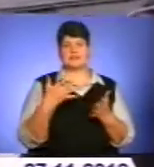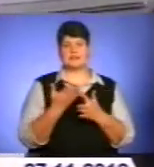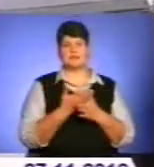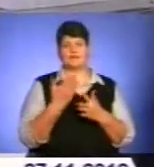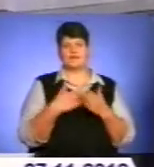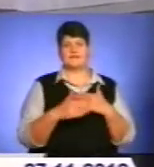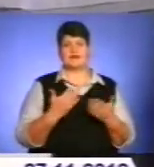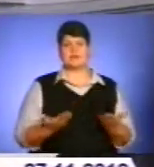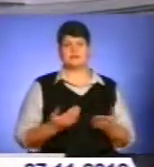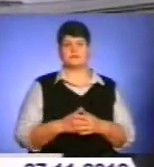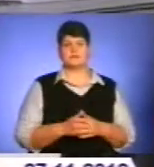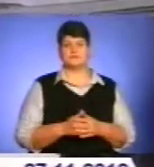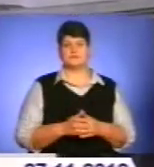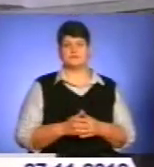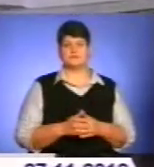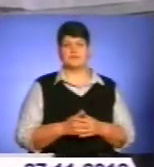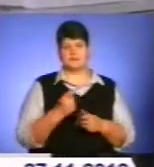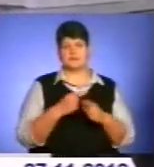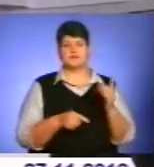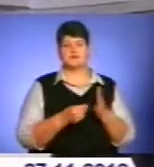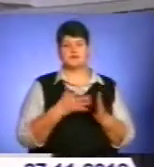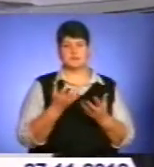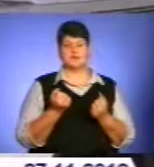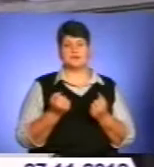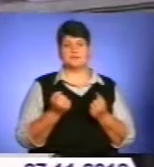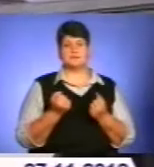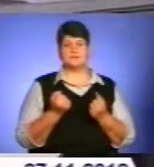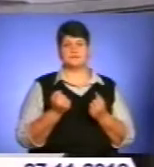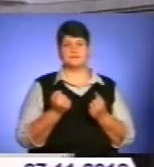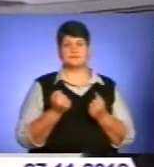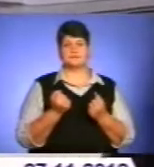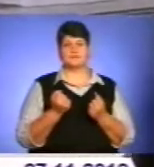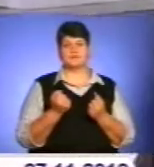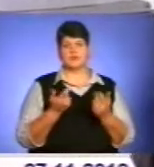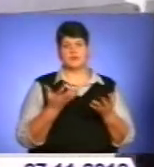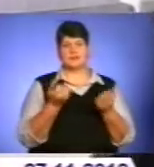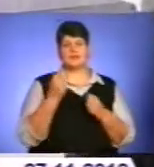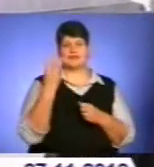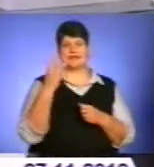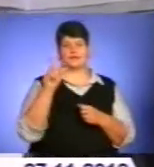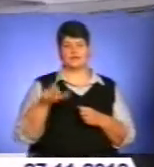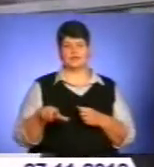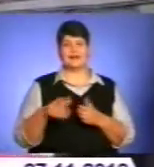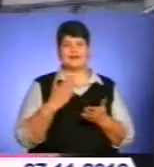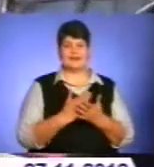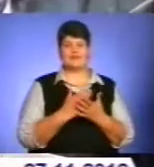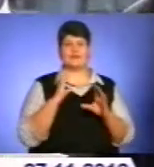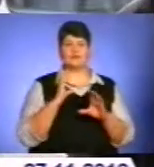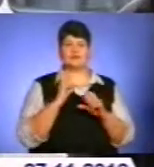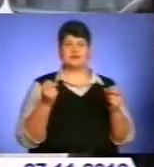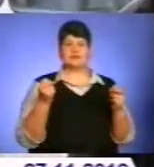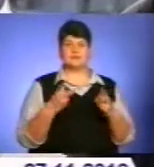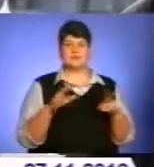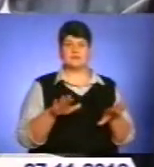інвалідки беремо. То за півчини беремо, а так беремо три паси беремо пільговиків. Є в автобусі якісь місця